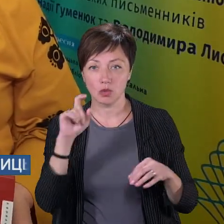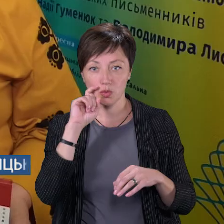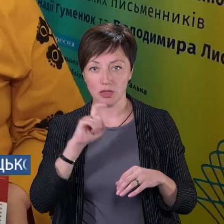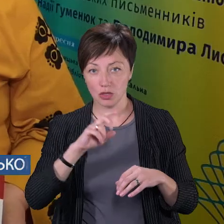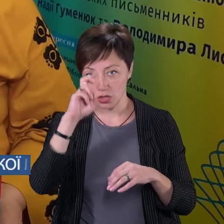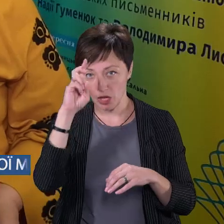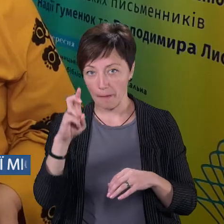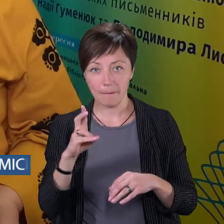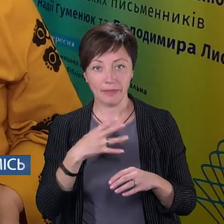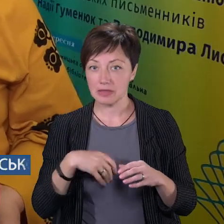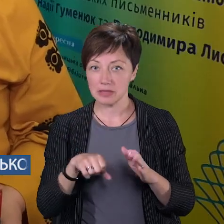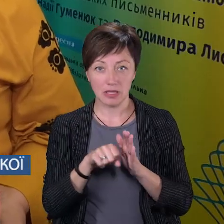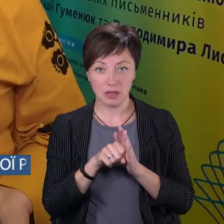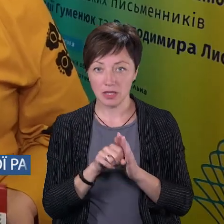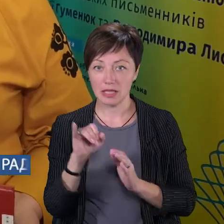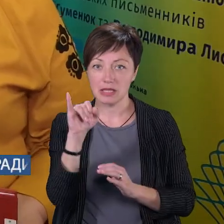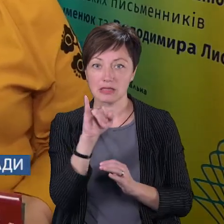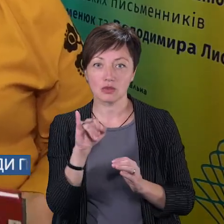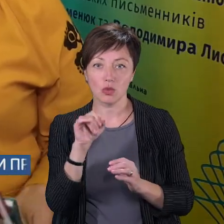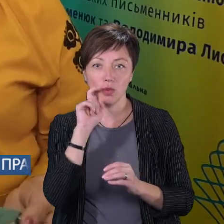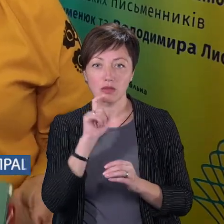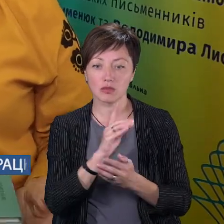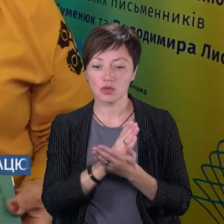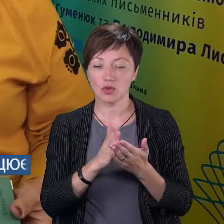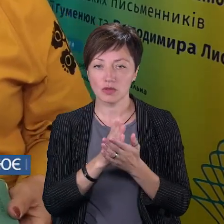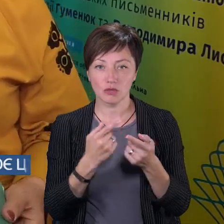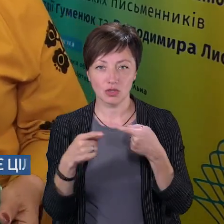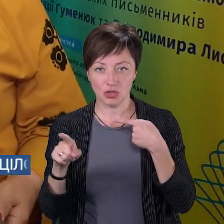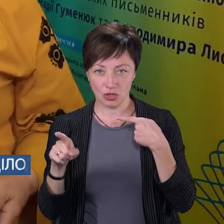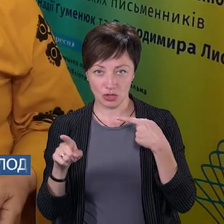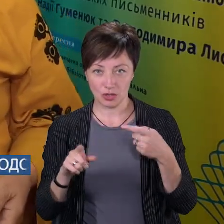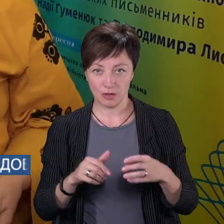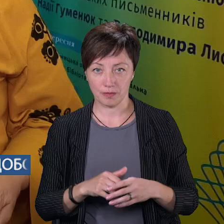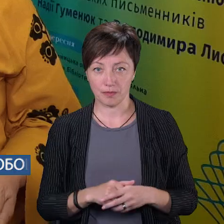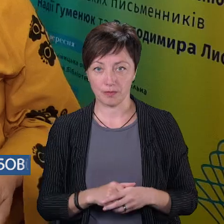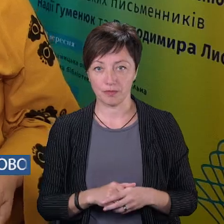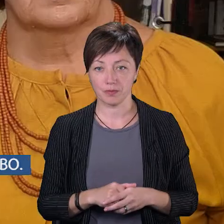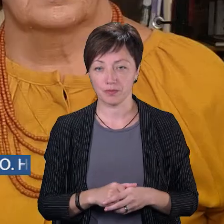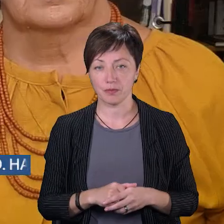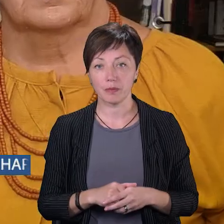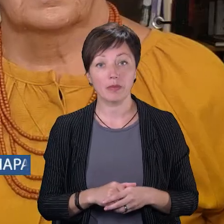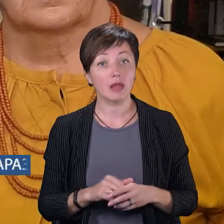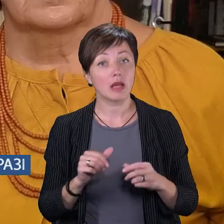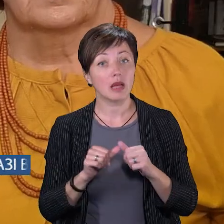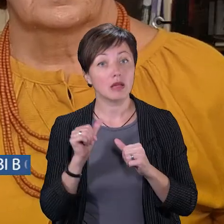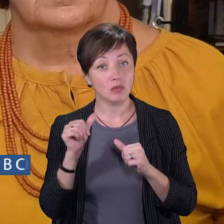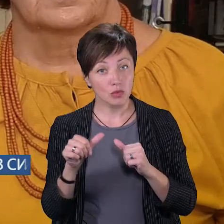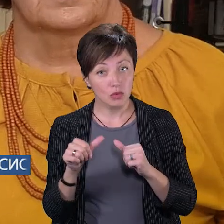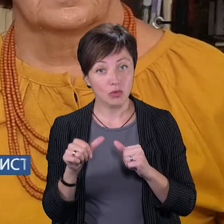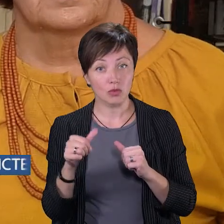Якби він не загинув, історія України була б зовсім, якби його не отруїли, зовсім інші. Крім того, в